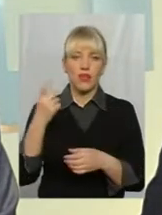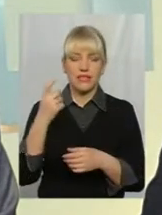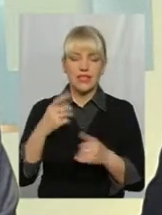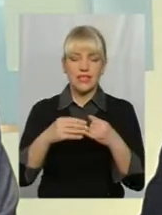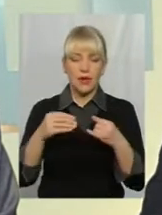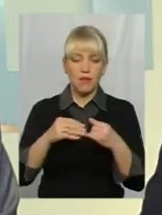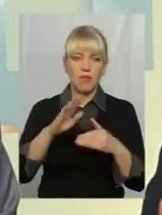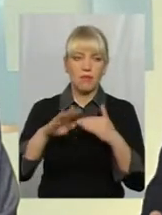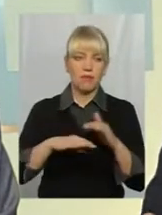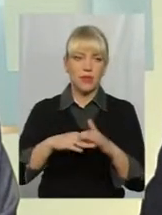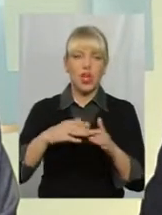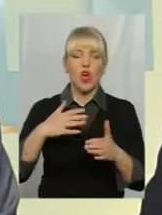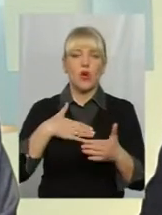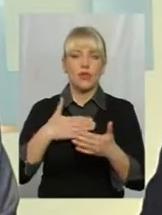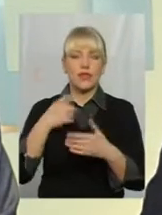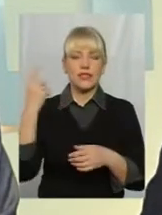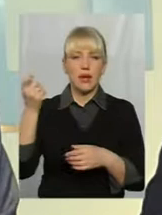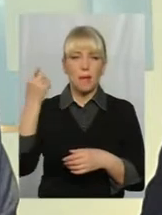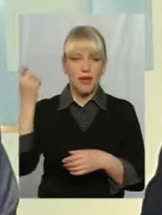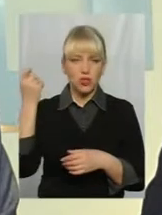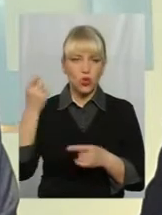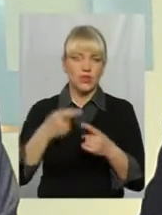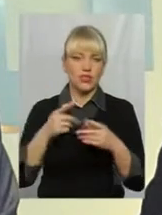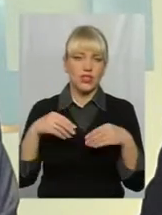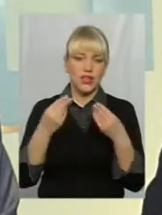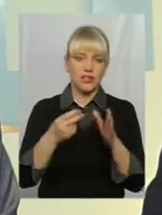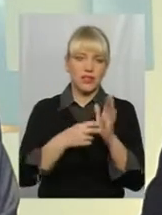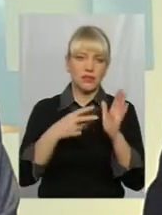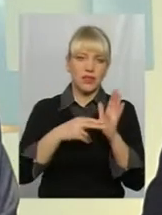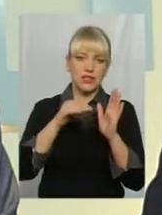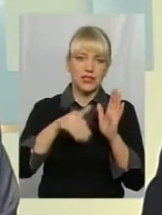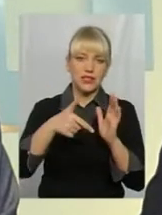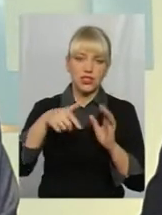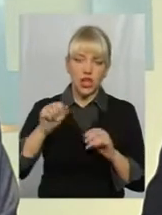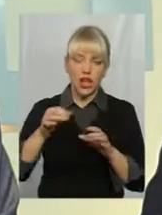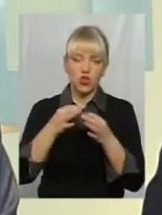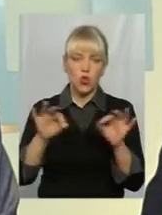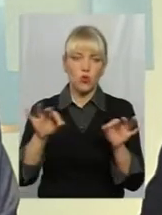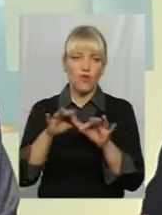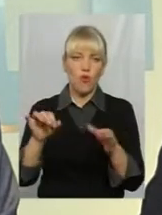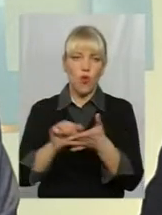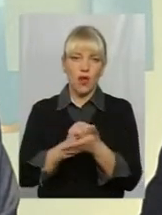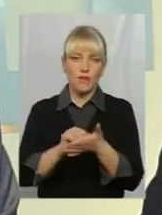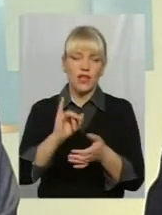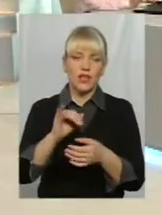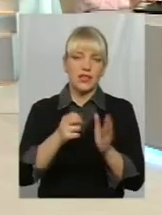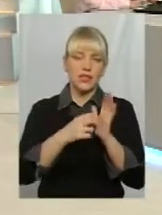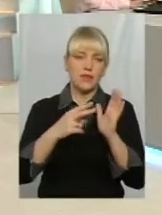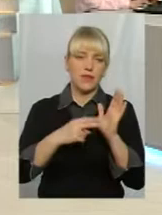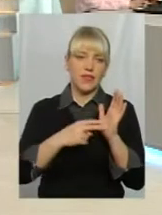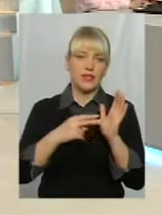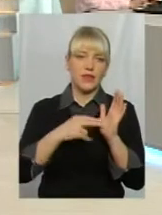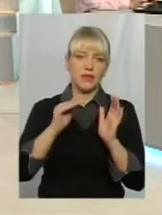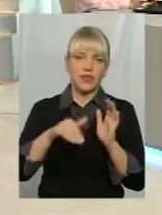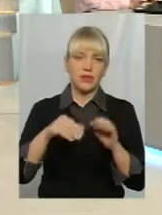громадські пасовища. І головним управлінням надано більше 18 тисяч гектарів дозволів, і вже більше 8 тисяч гектарів передано під